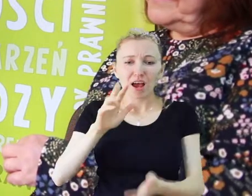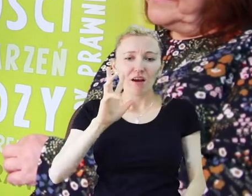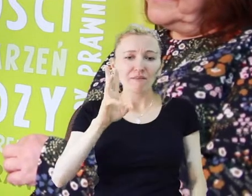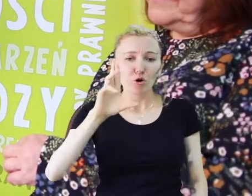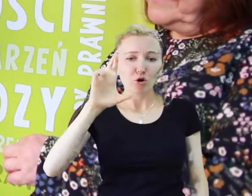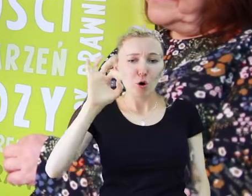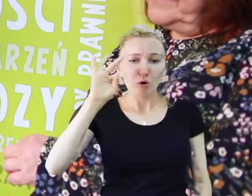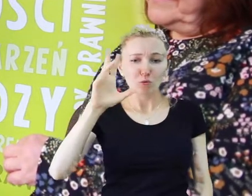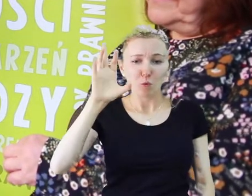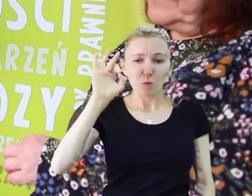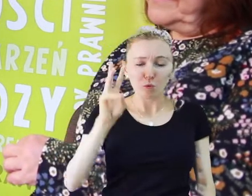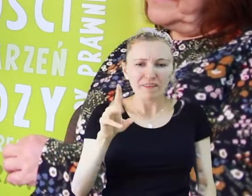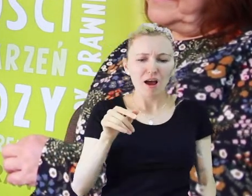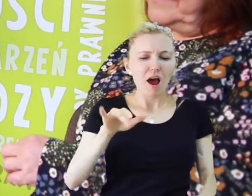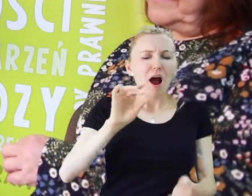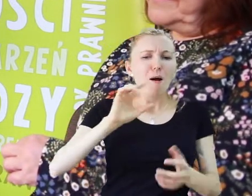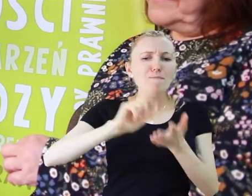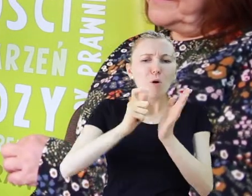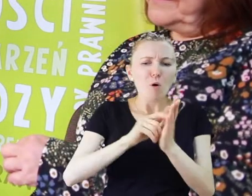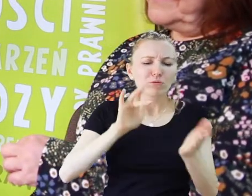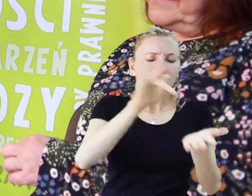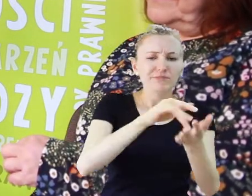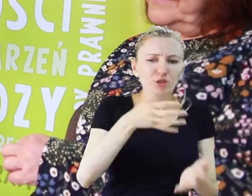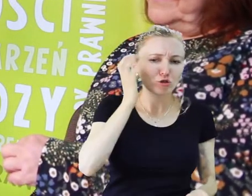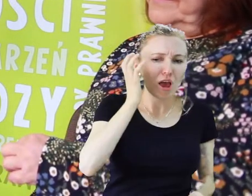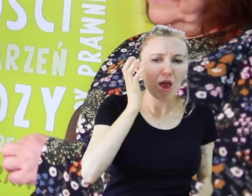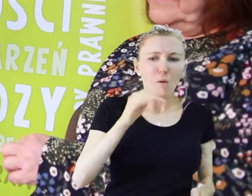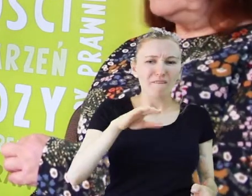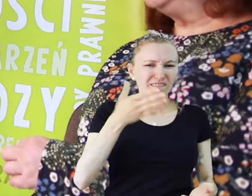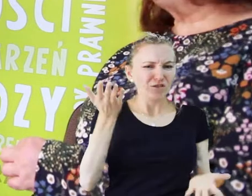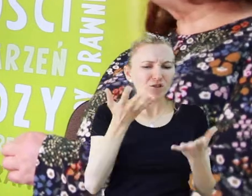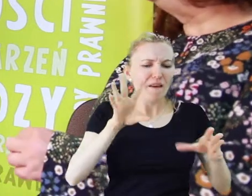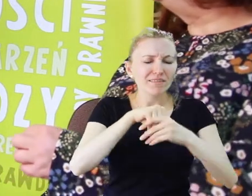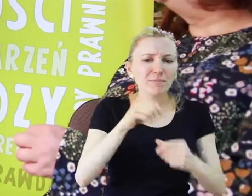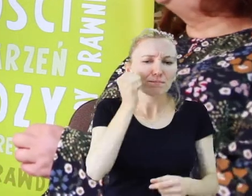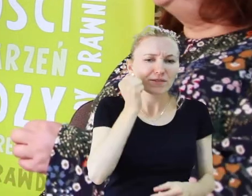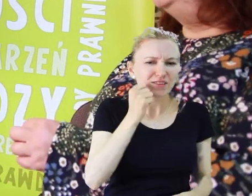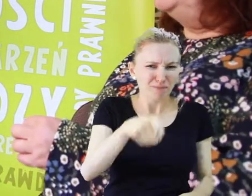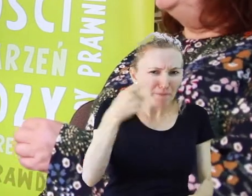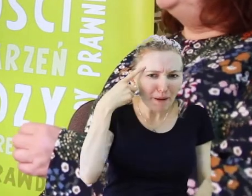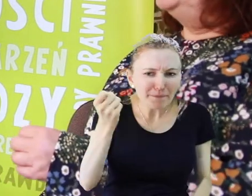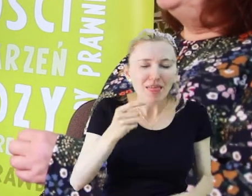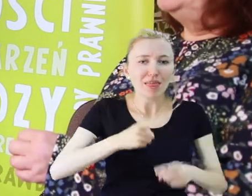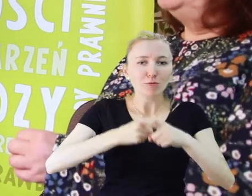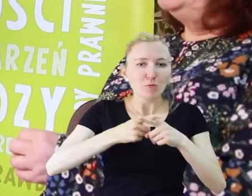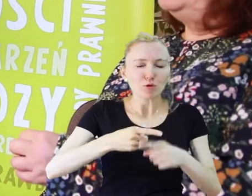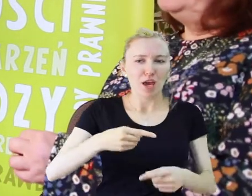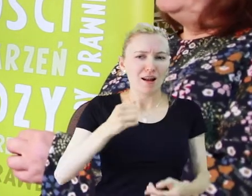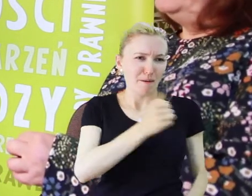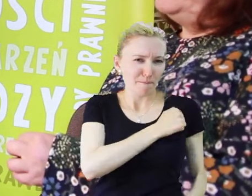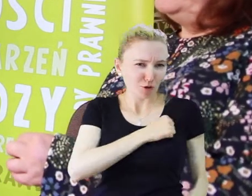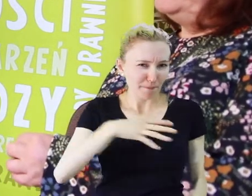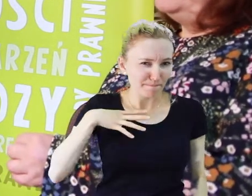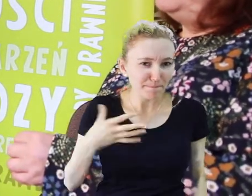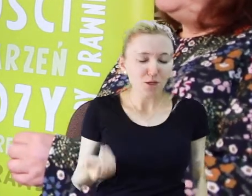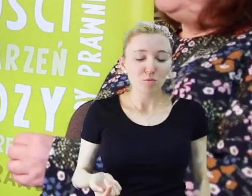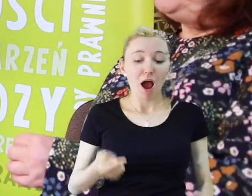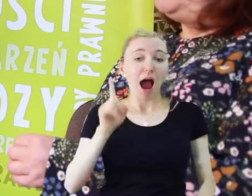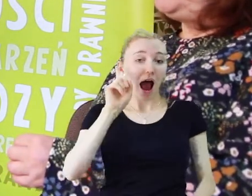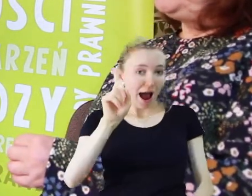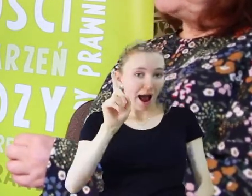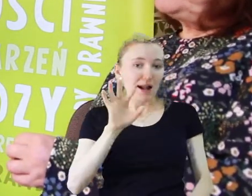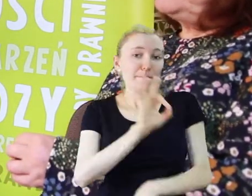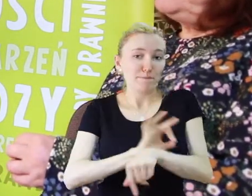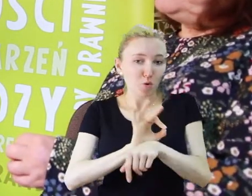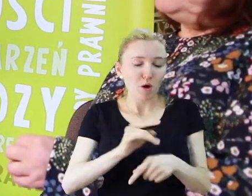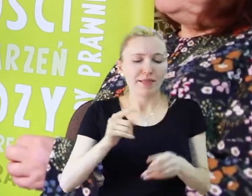Ja mieszkam na Wrodkowie, na Czechowie w Piwnicach. Pamiętasz jaki to był lokal pożyczony od Spółdzielni? Ale to był